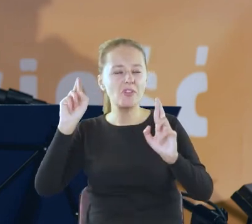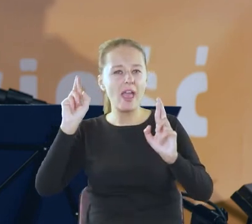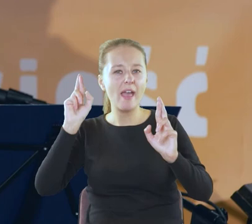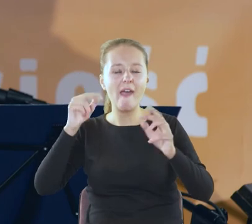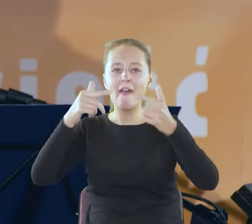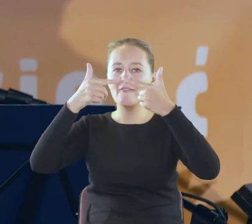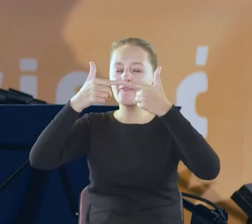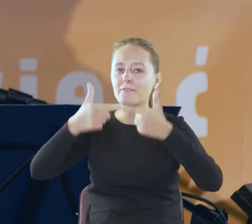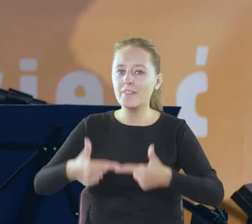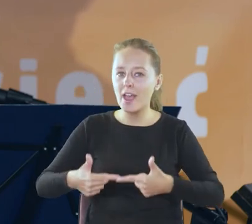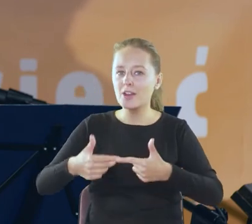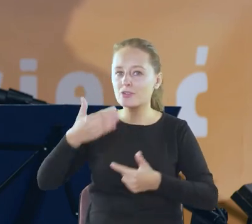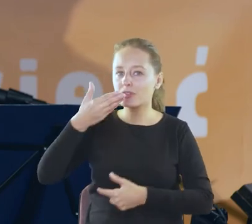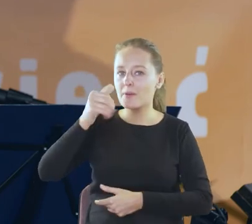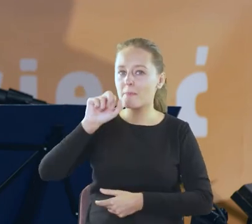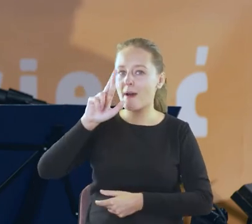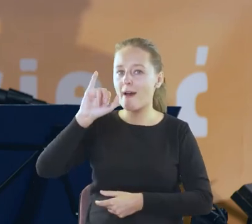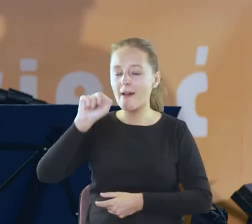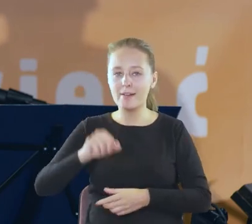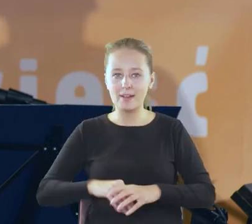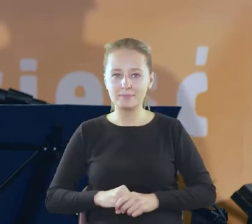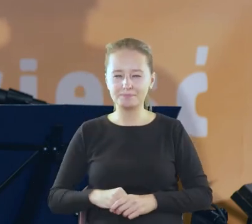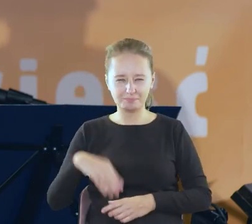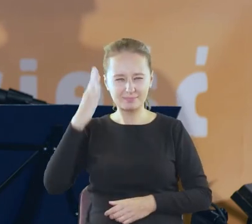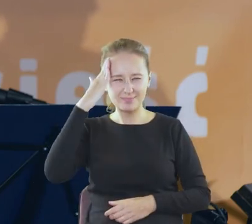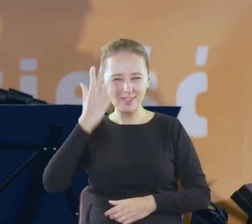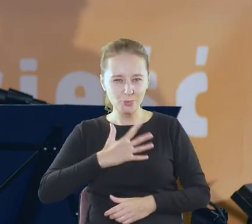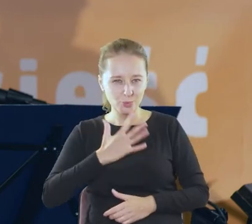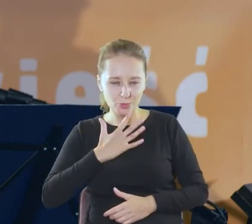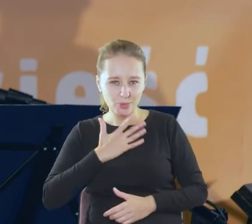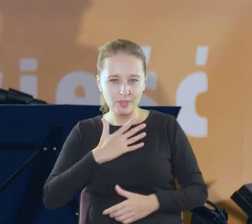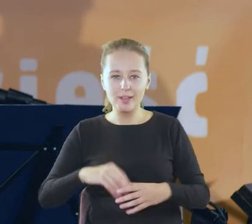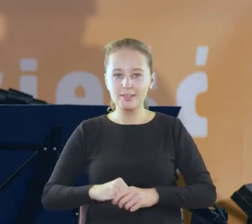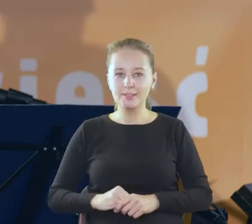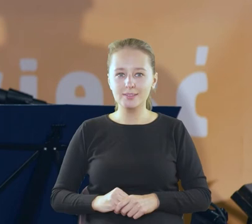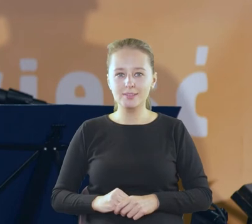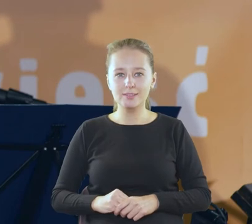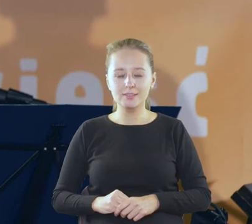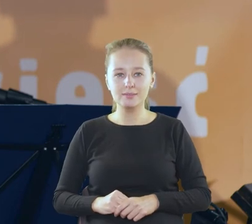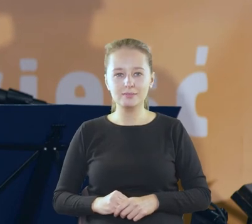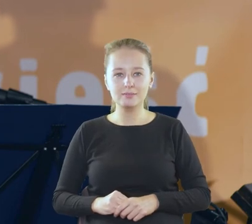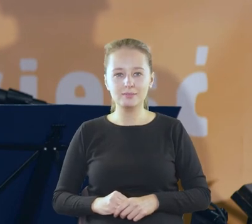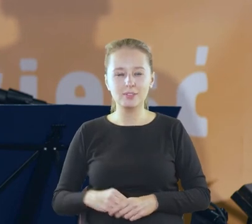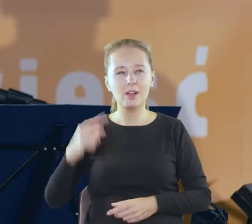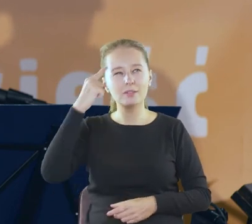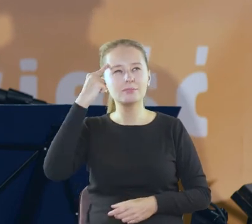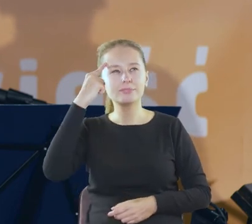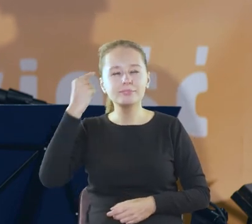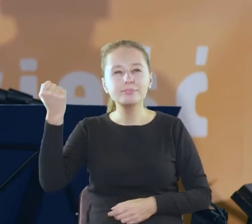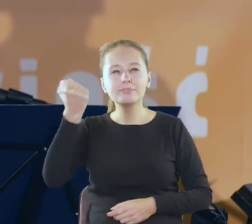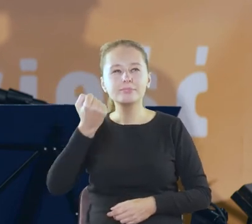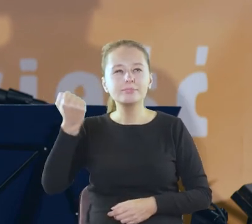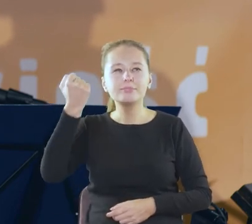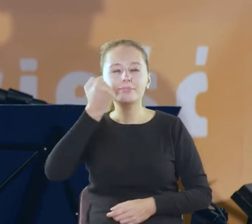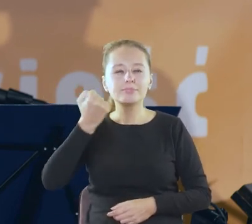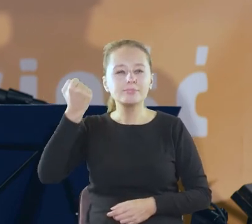wiersz Marii znacie to uczucie kiedy nie można czegoś odgonić odpędzić